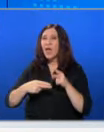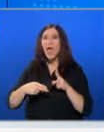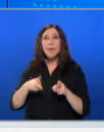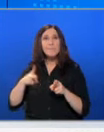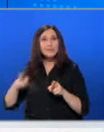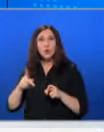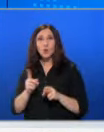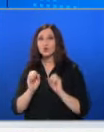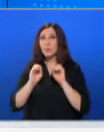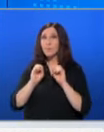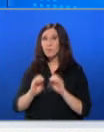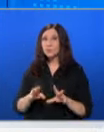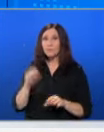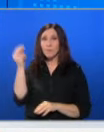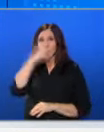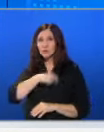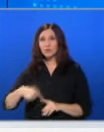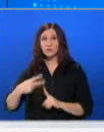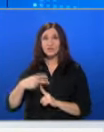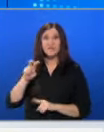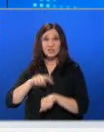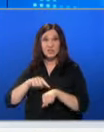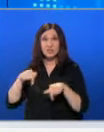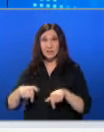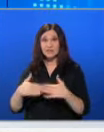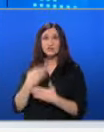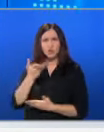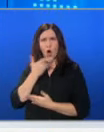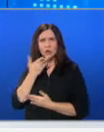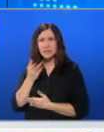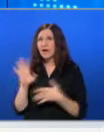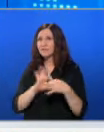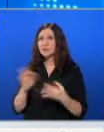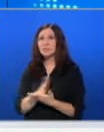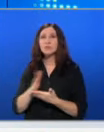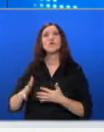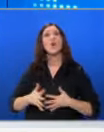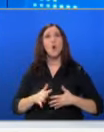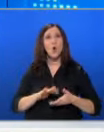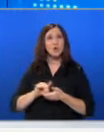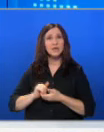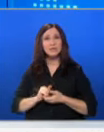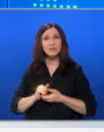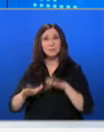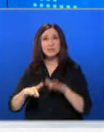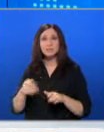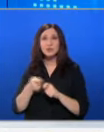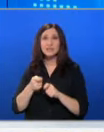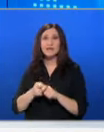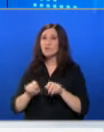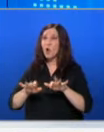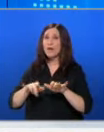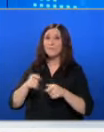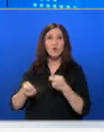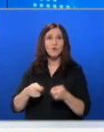БНТ в 20 часа тази вечер, той разказва за връзката между организираната престъпност и създаването на криптовалутата от Ружа